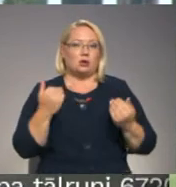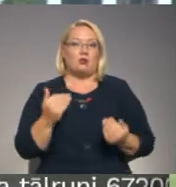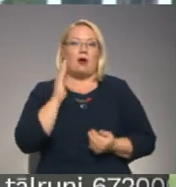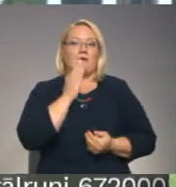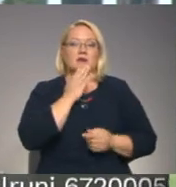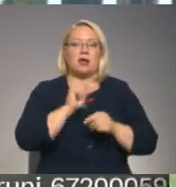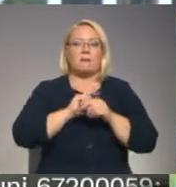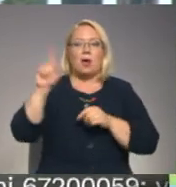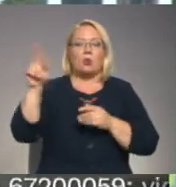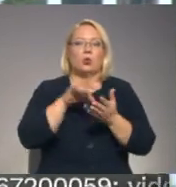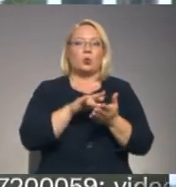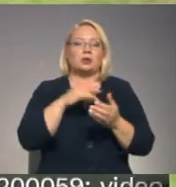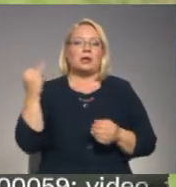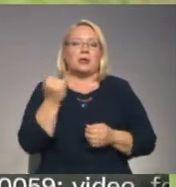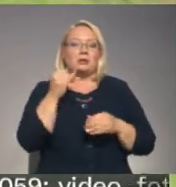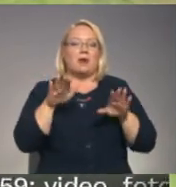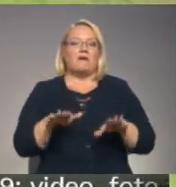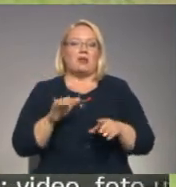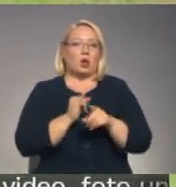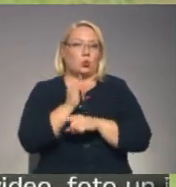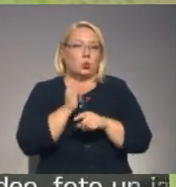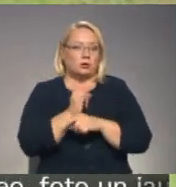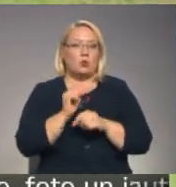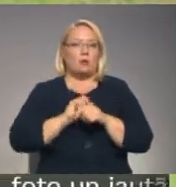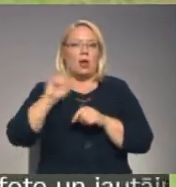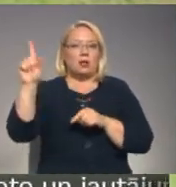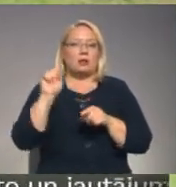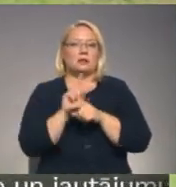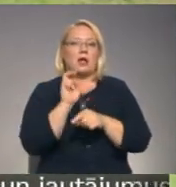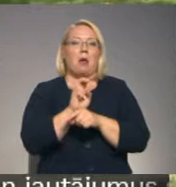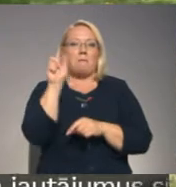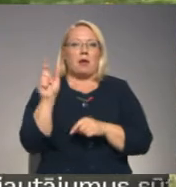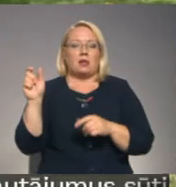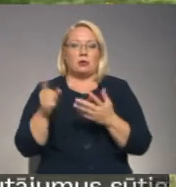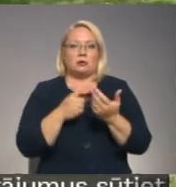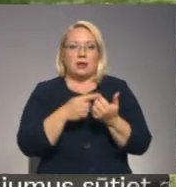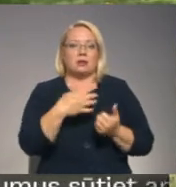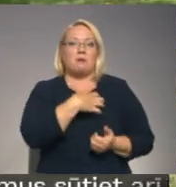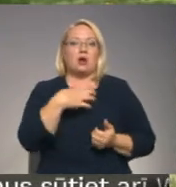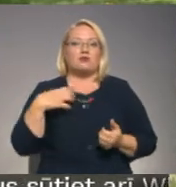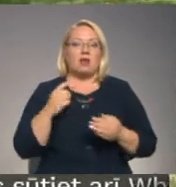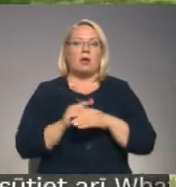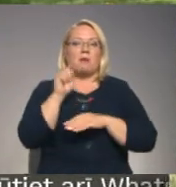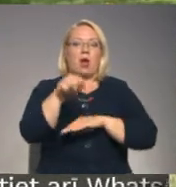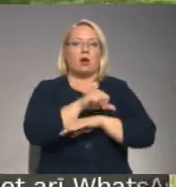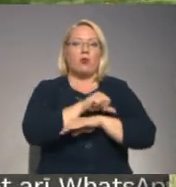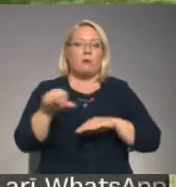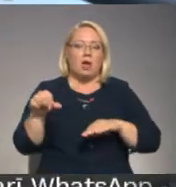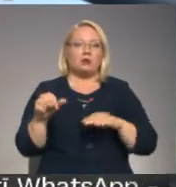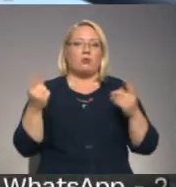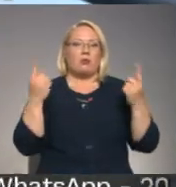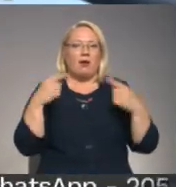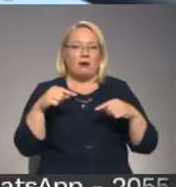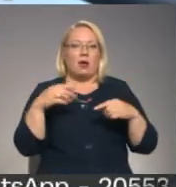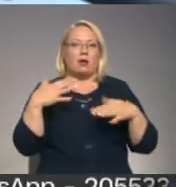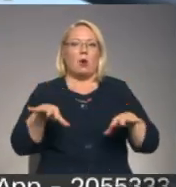turistu interesē par vietējo turismu palielinājies arī Aglonas apmeklētāju skaidrs. Pašvaldība pārobežu projekta gaitā jau otro gadu